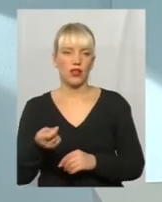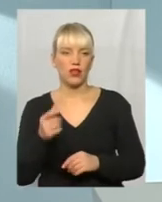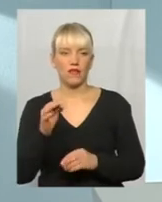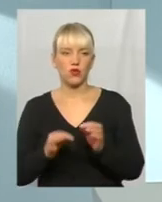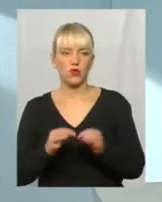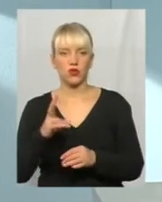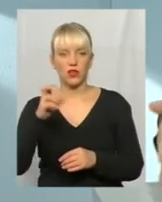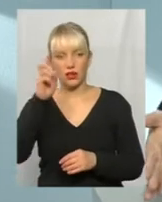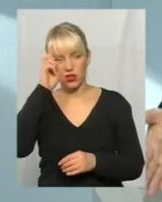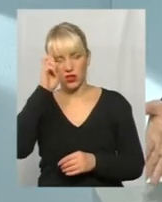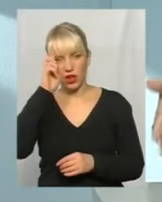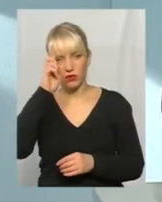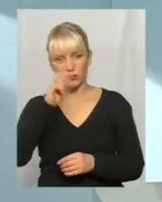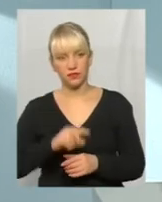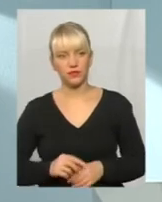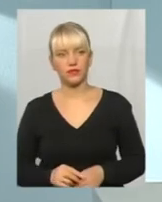на державу.